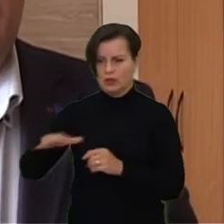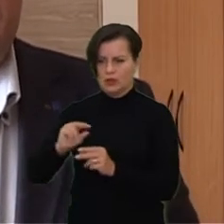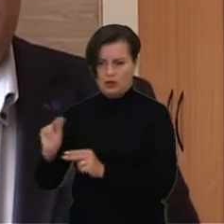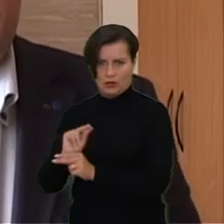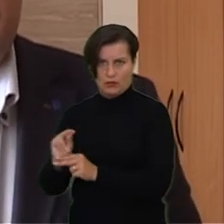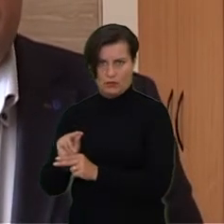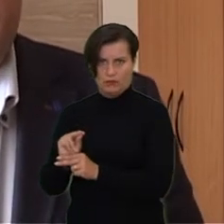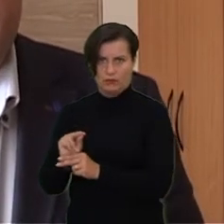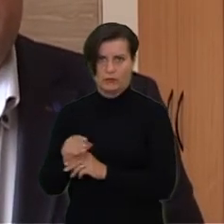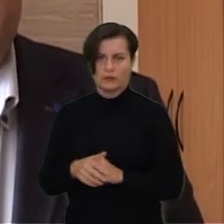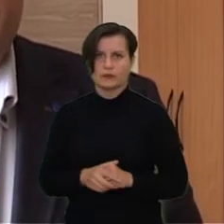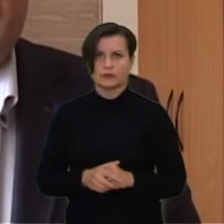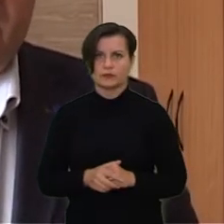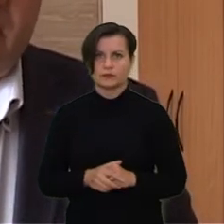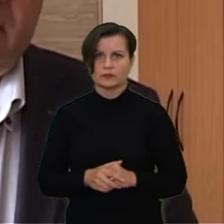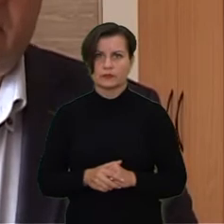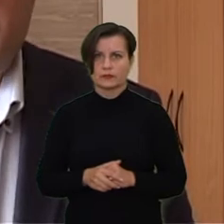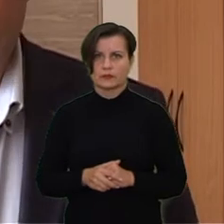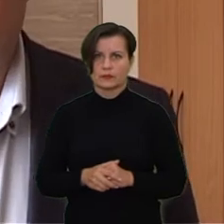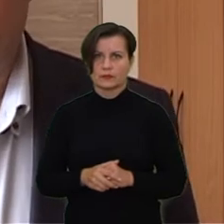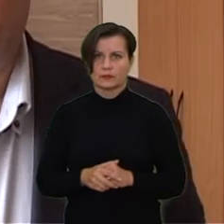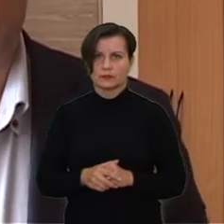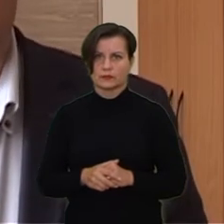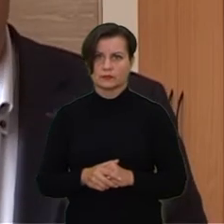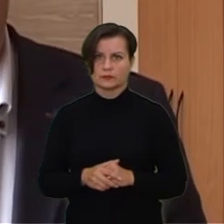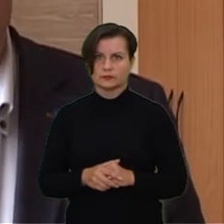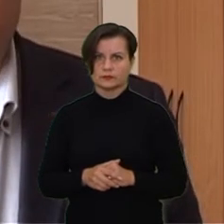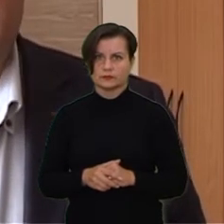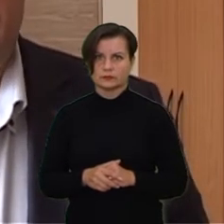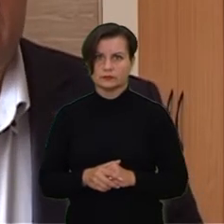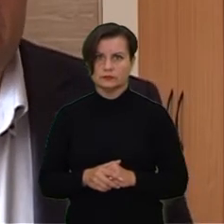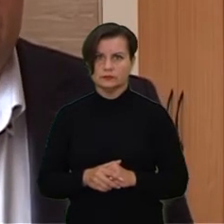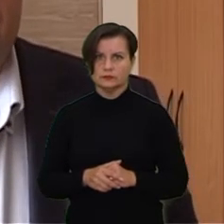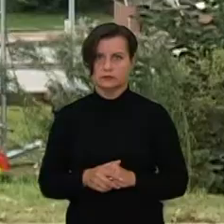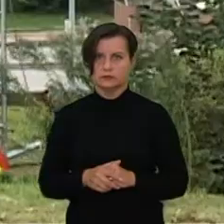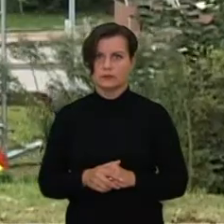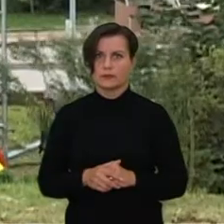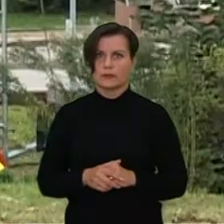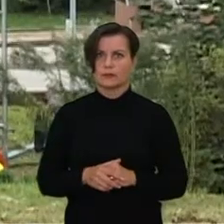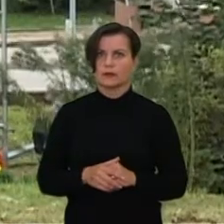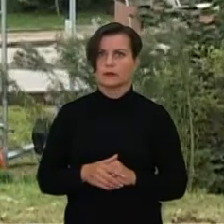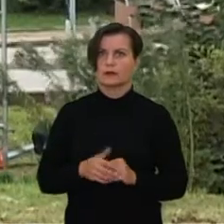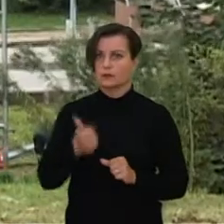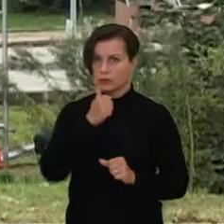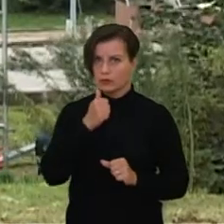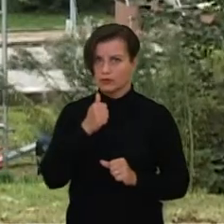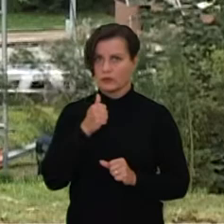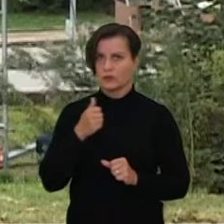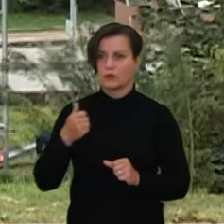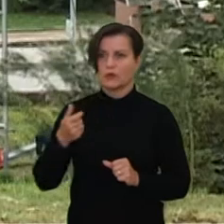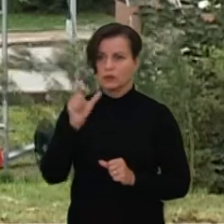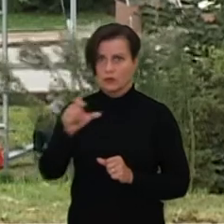renovacija. Tai jeigu gyventojai bandytų kvartalais ir renovuotas